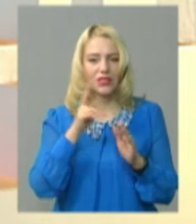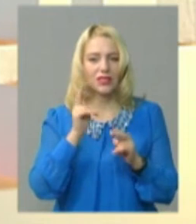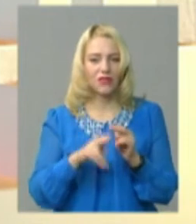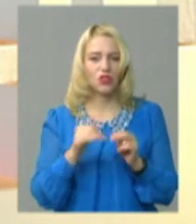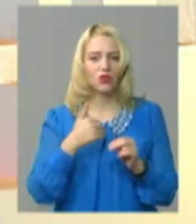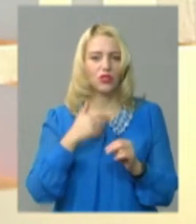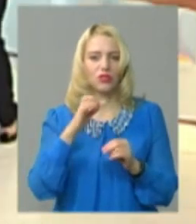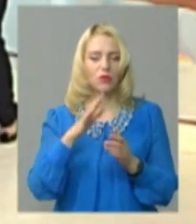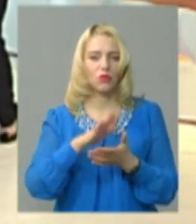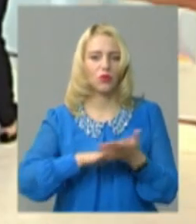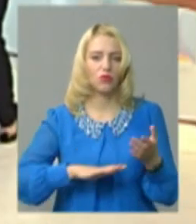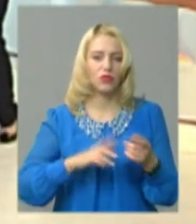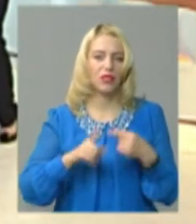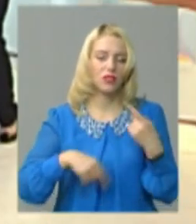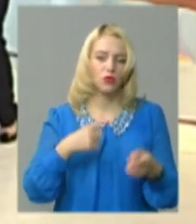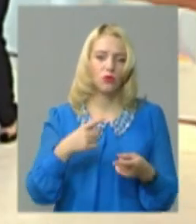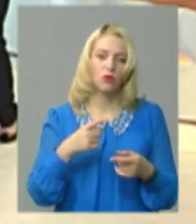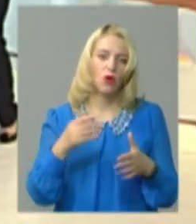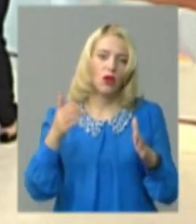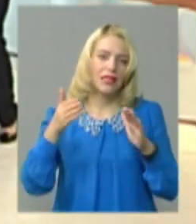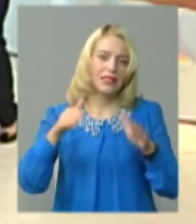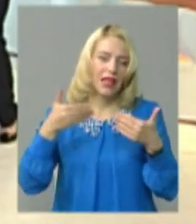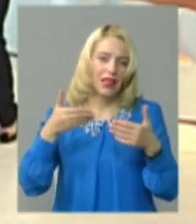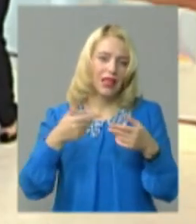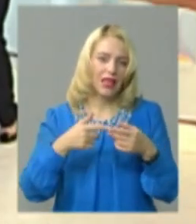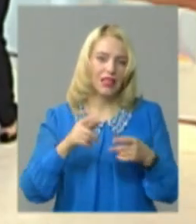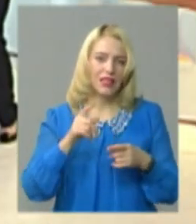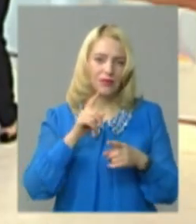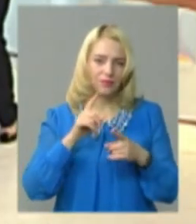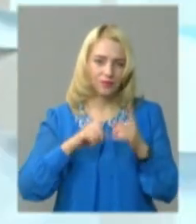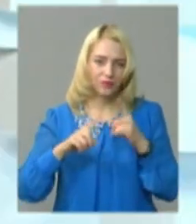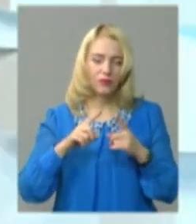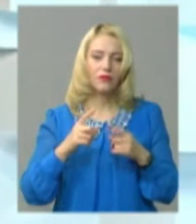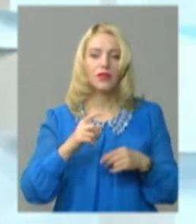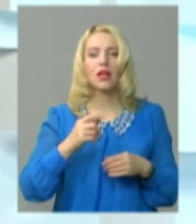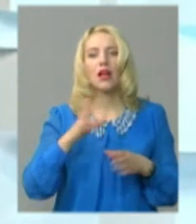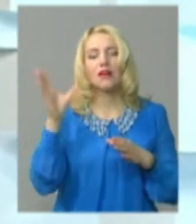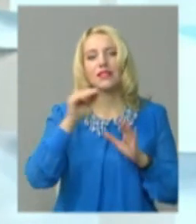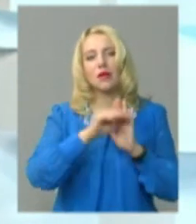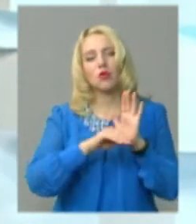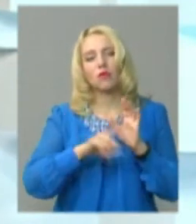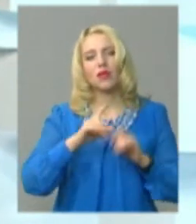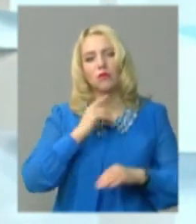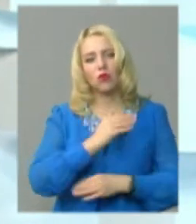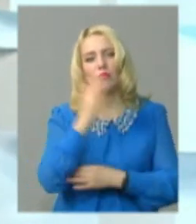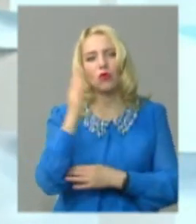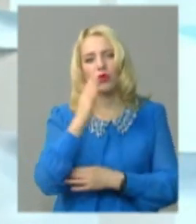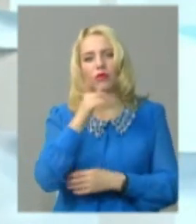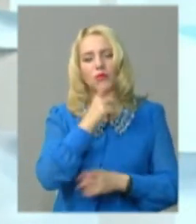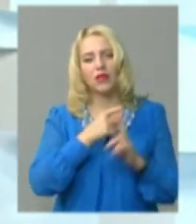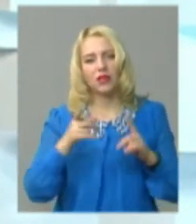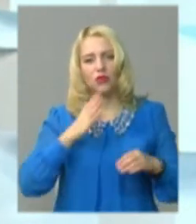скликанні? Ну, всі програми, які були проголосовані в період